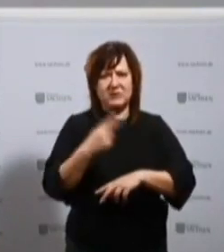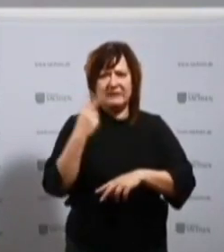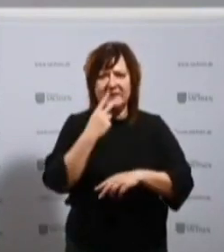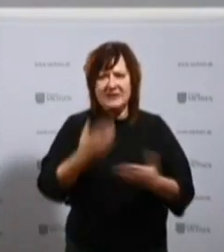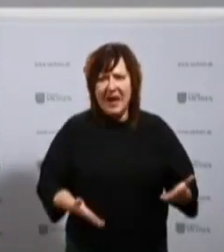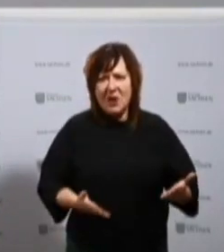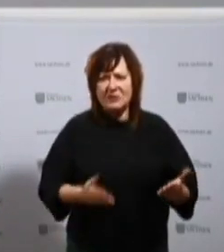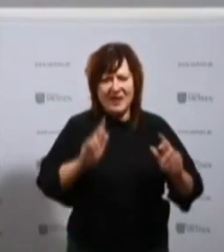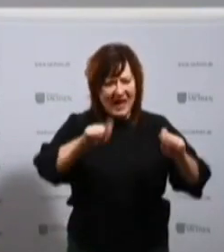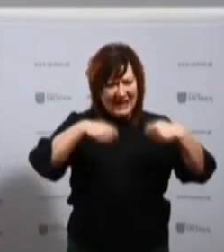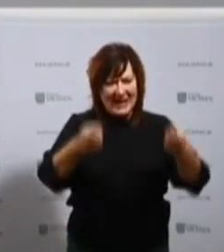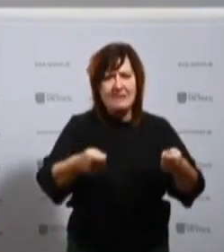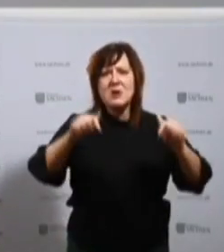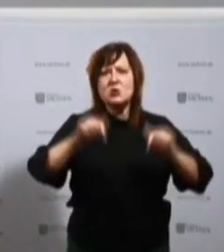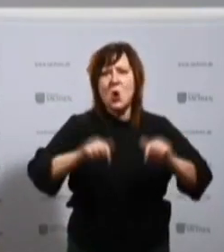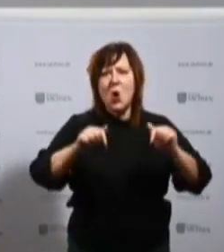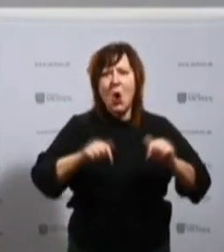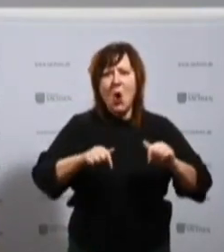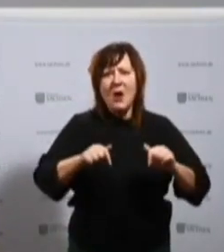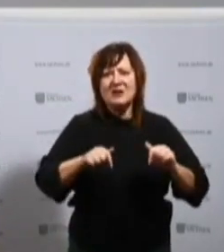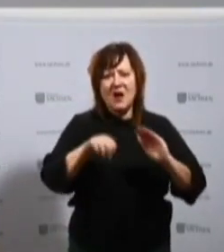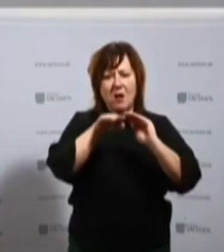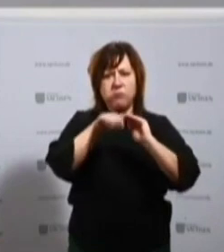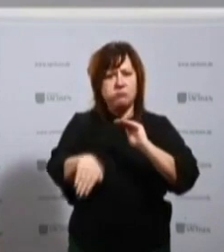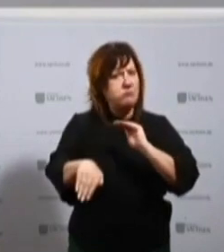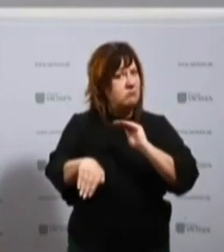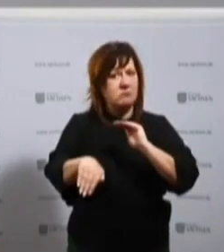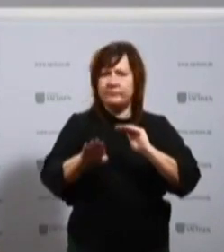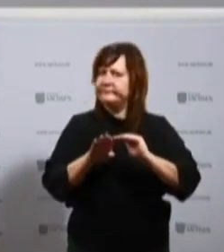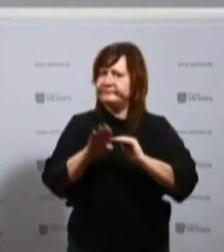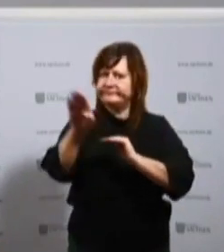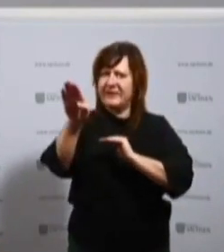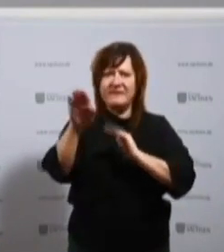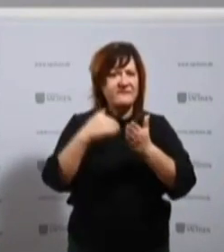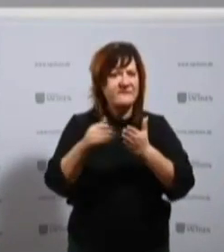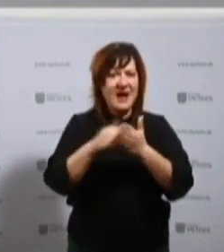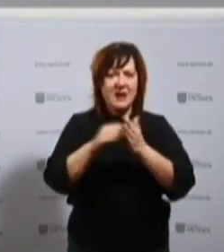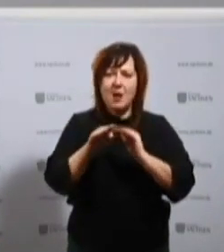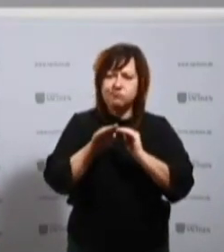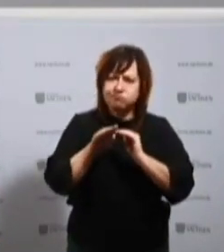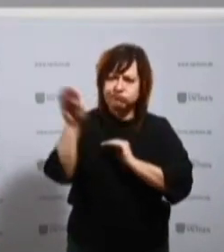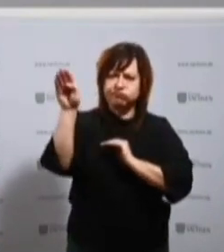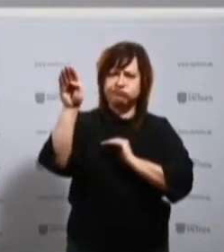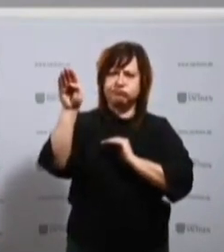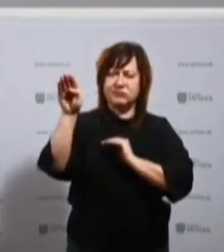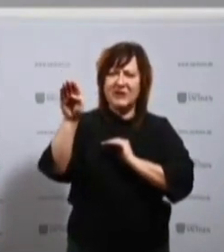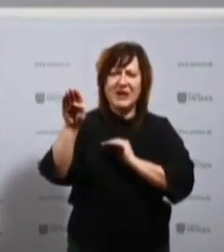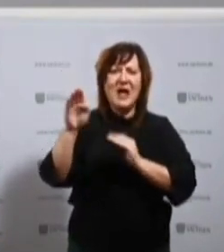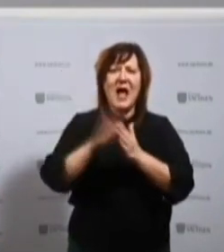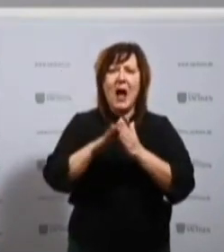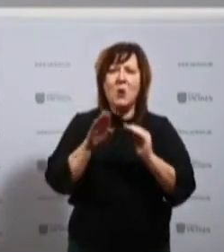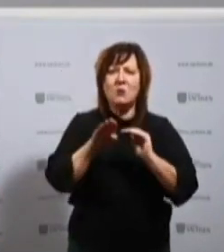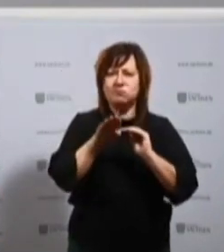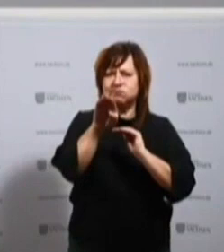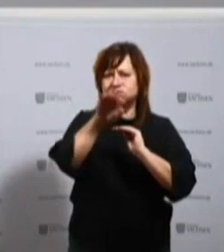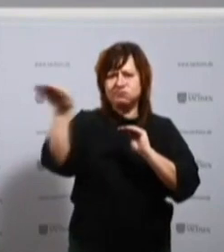was wir heute sehen, ist keine Abwärtsbewegung, sondern ein Steigen auf einem sehr hohen Niveau, eine Seitwärtsbewegung